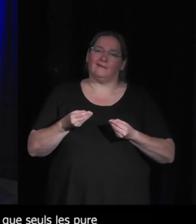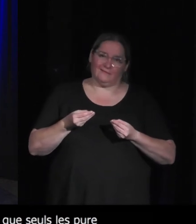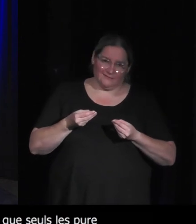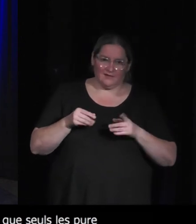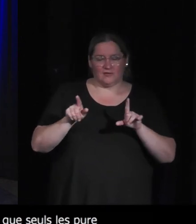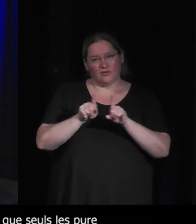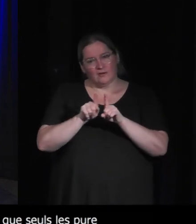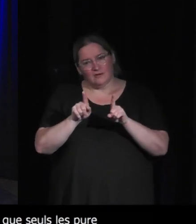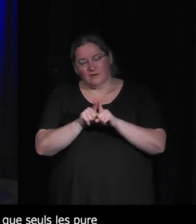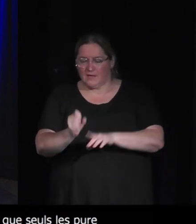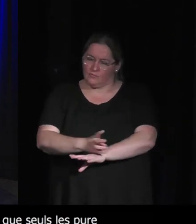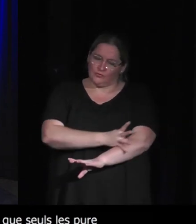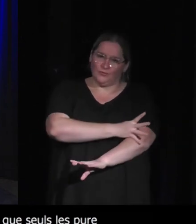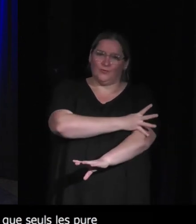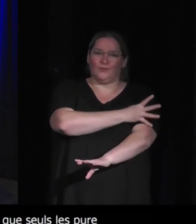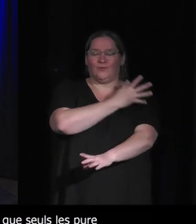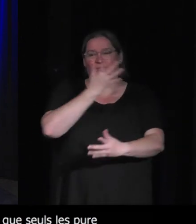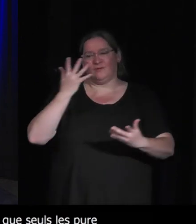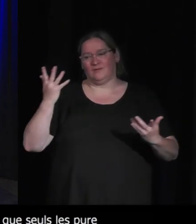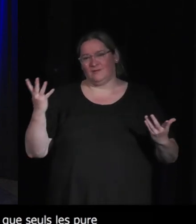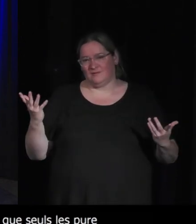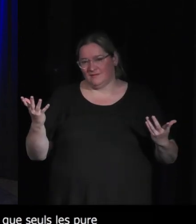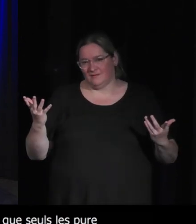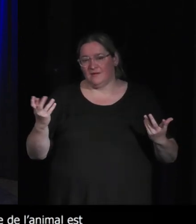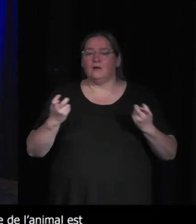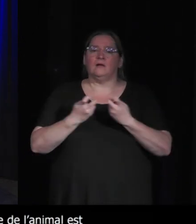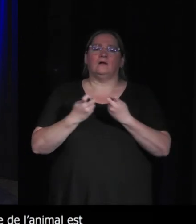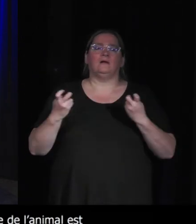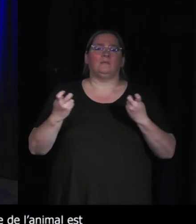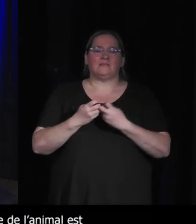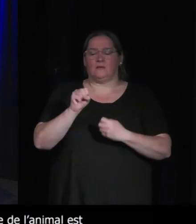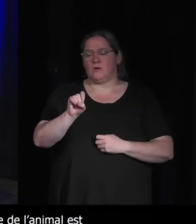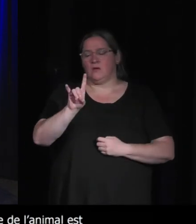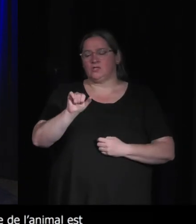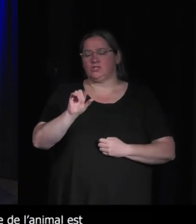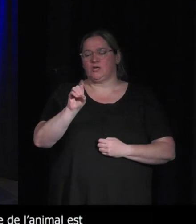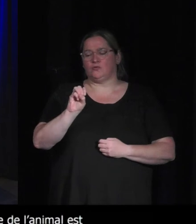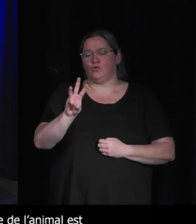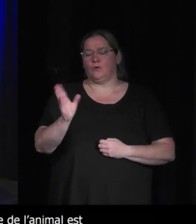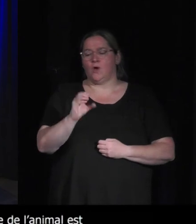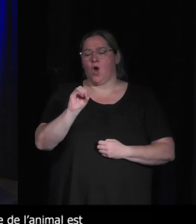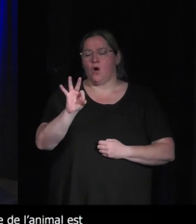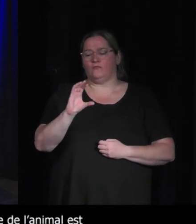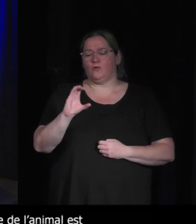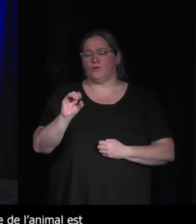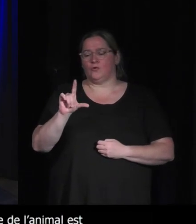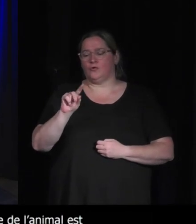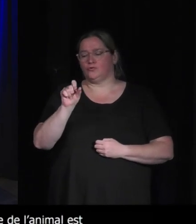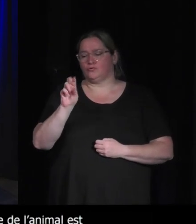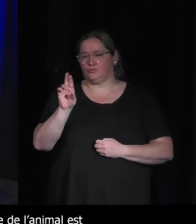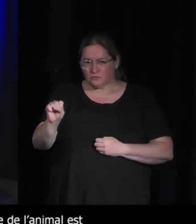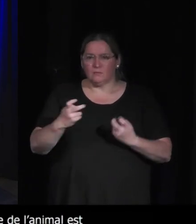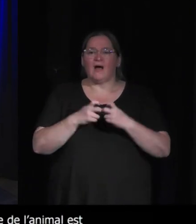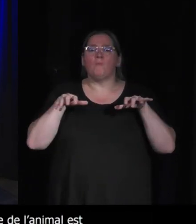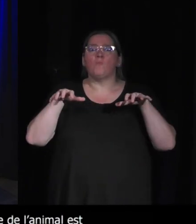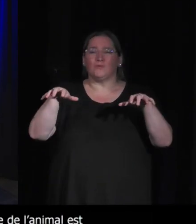vecteurs d'émotion même quand on pense à Shadow of Colossus et toute la lignée du rapport avec des monstres animalisés